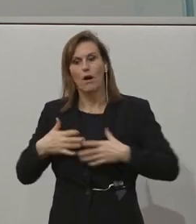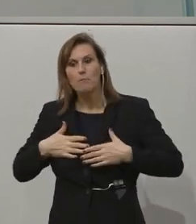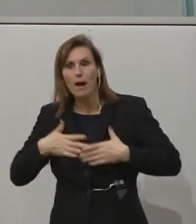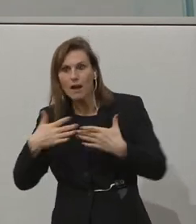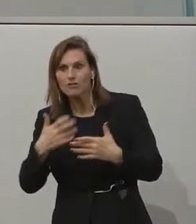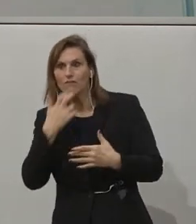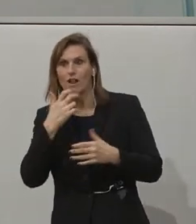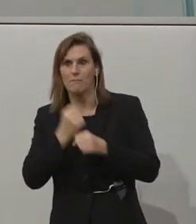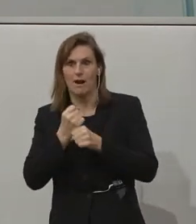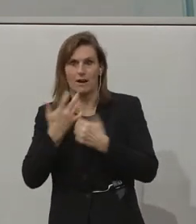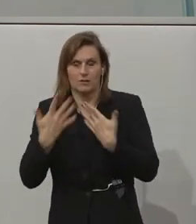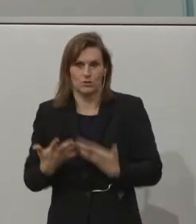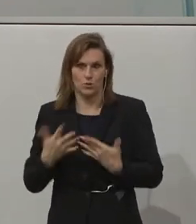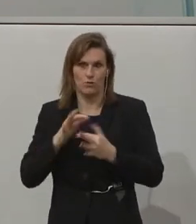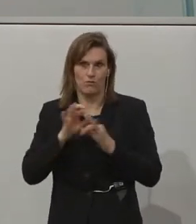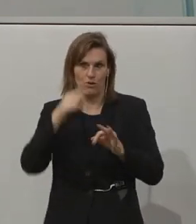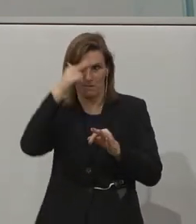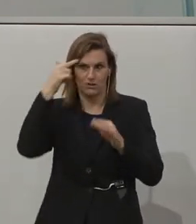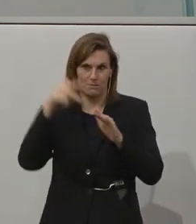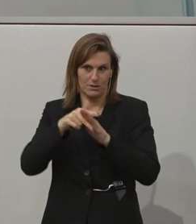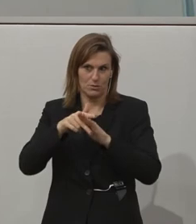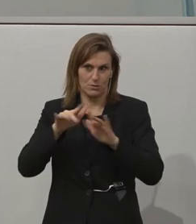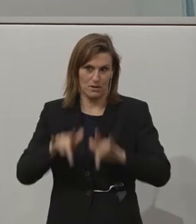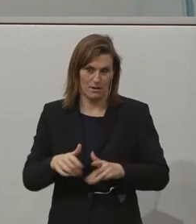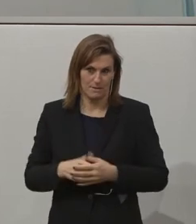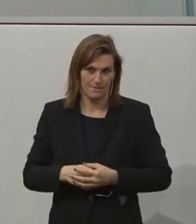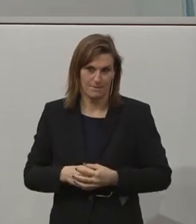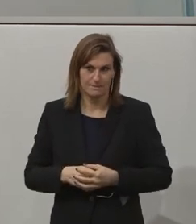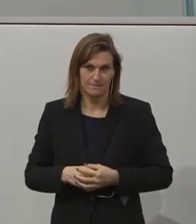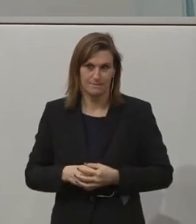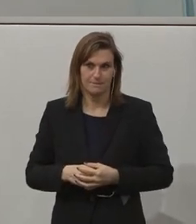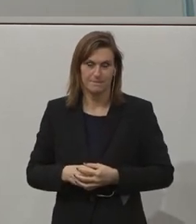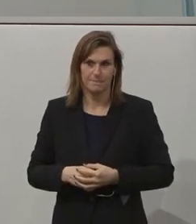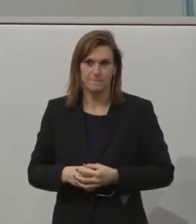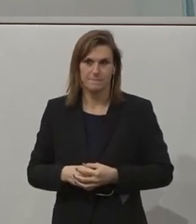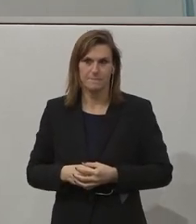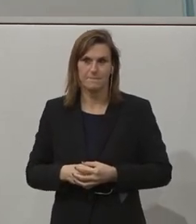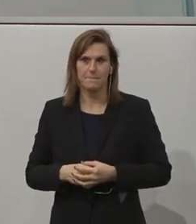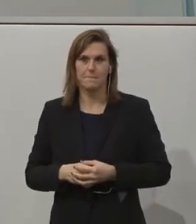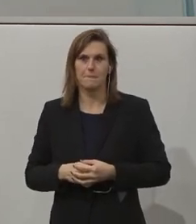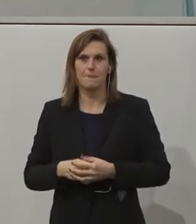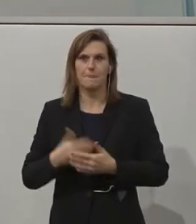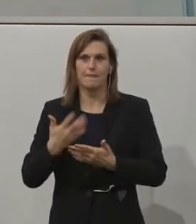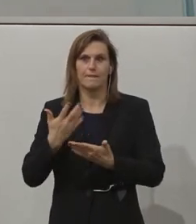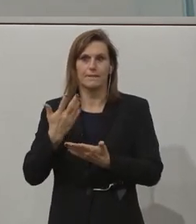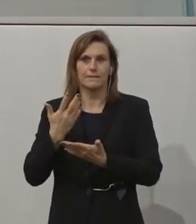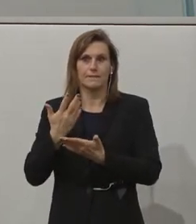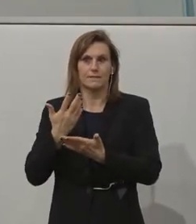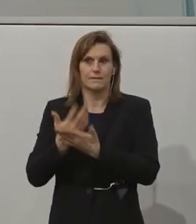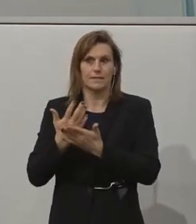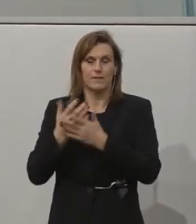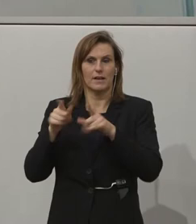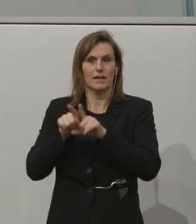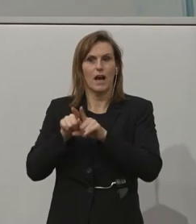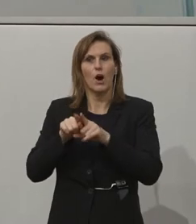that are the same for our young people as they are for all employees. So it is just to put in supports and the structures in